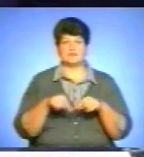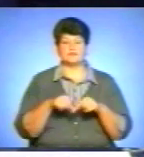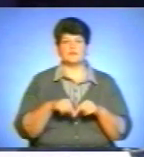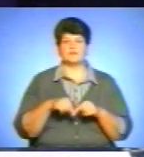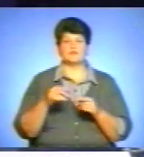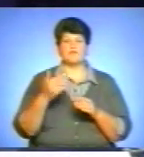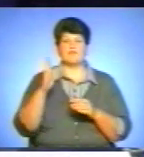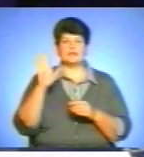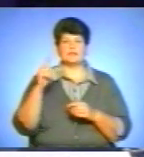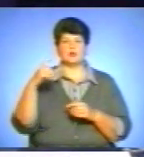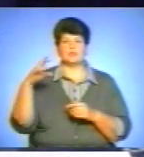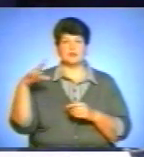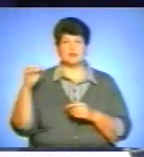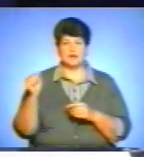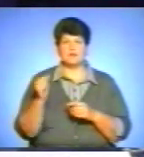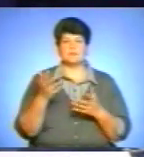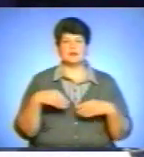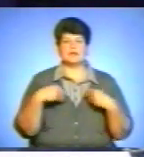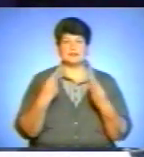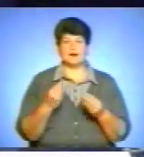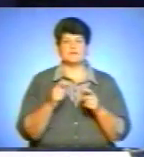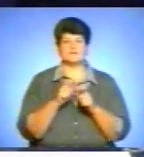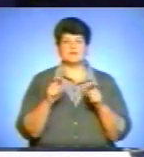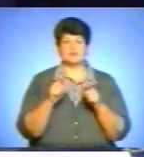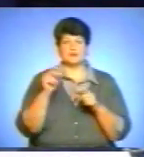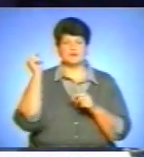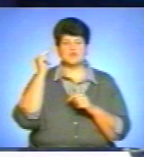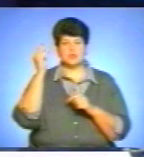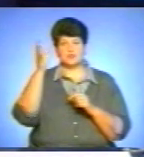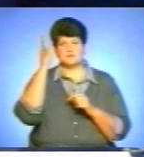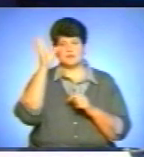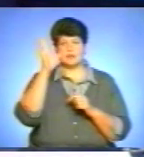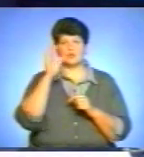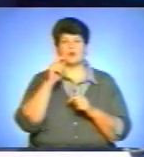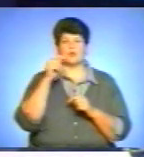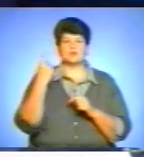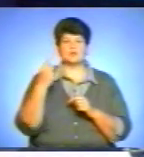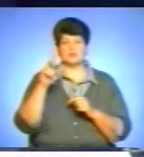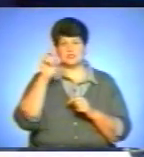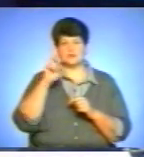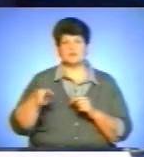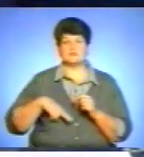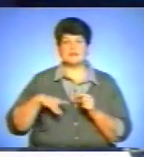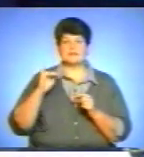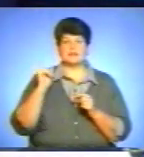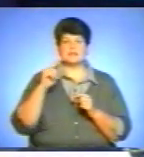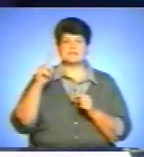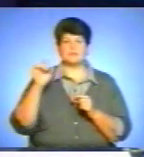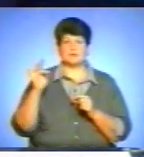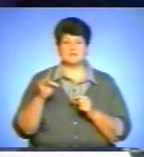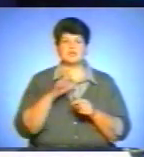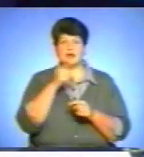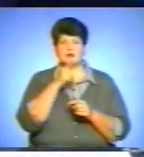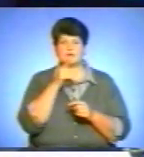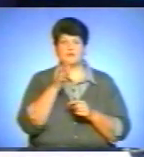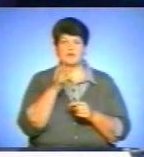Валентина Хоптяна передав закладу начальник управління освіти і науки обласної державної адміністрації Іван Запорожан під час освітянської